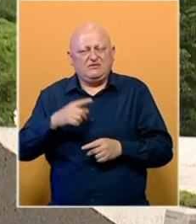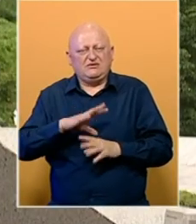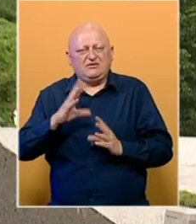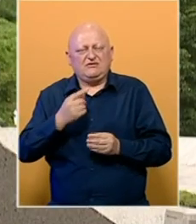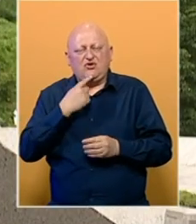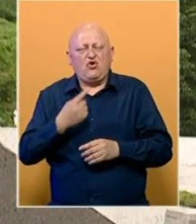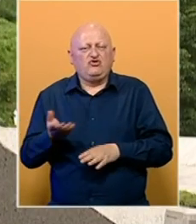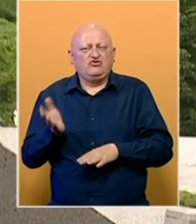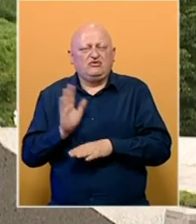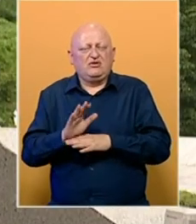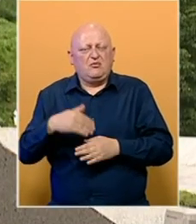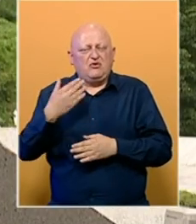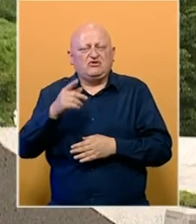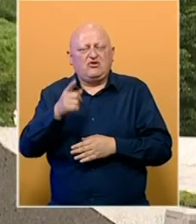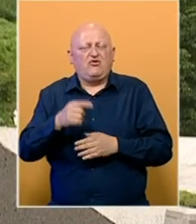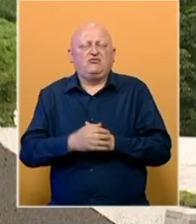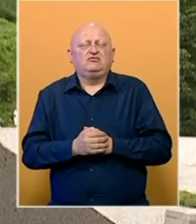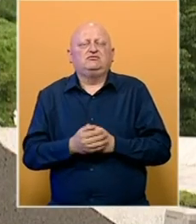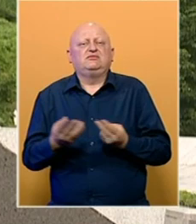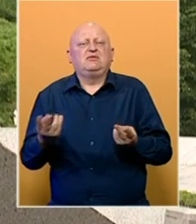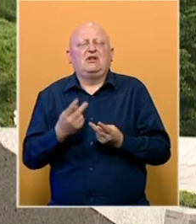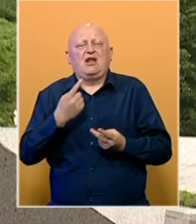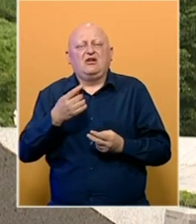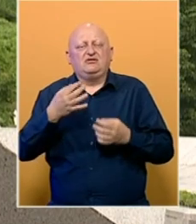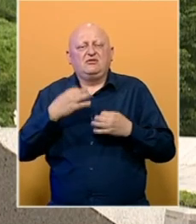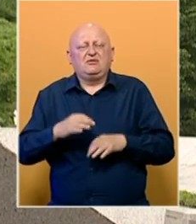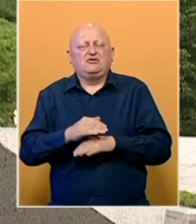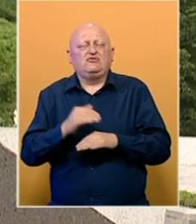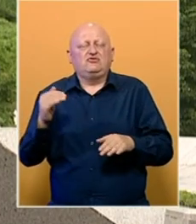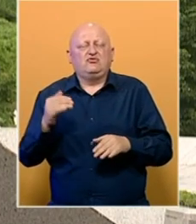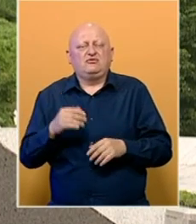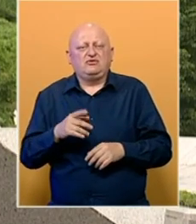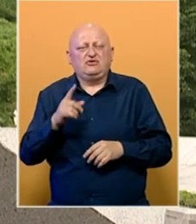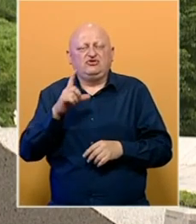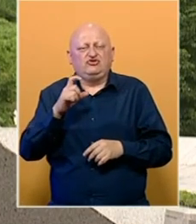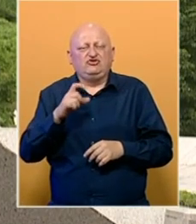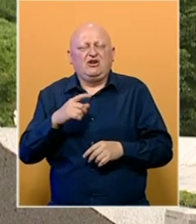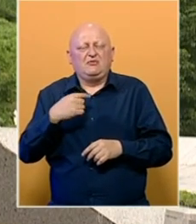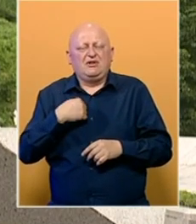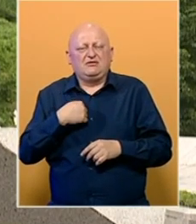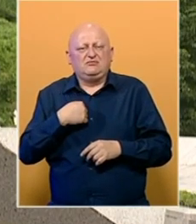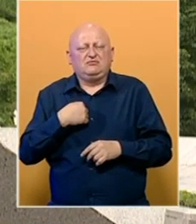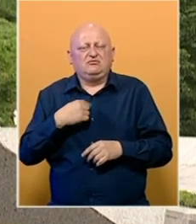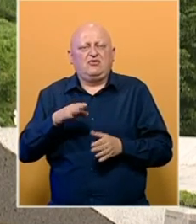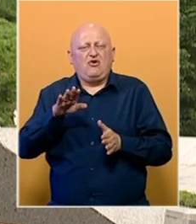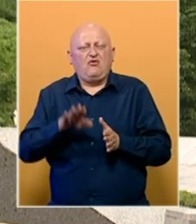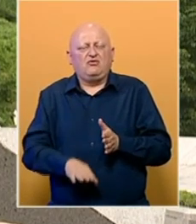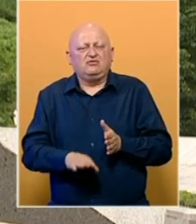koje će nastupiti poslu ovoga, ali kao što reče predsjedin Skupštine gospodin Čamir, mi ne